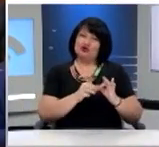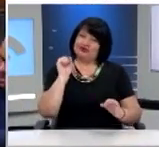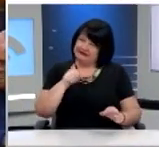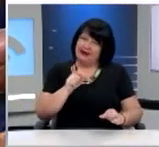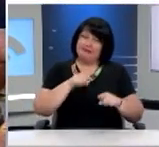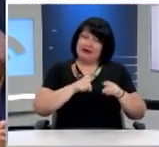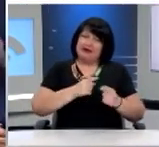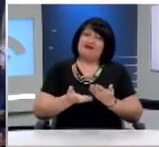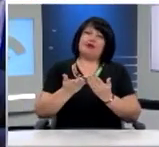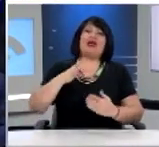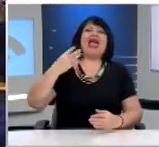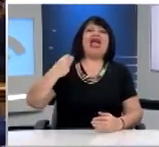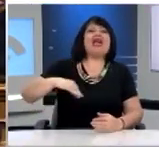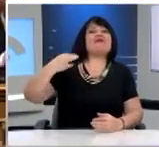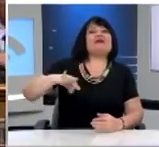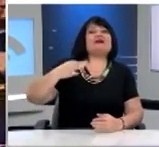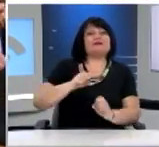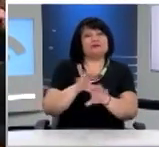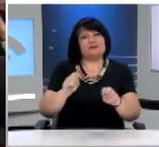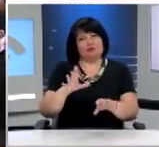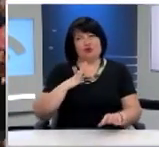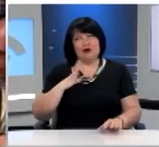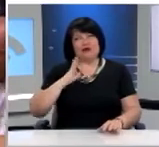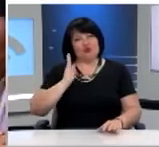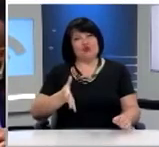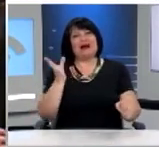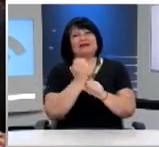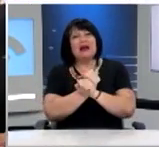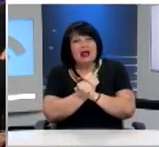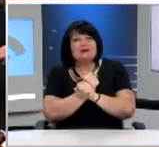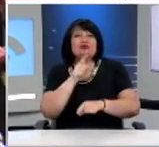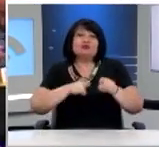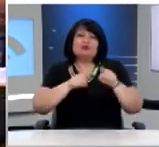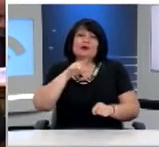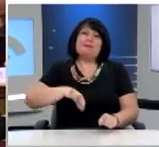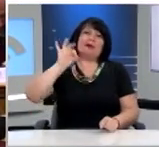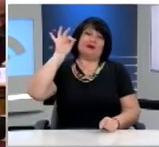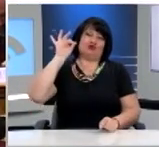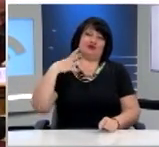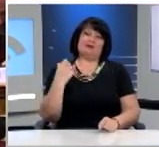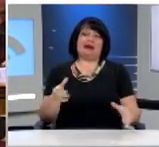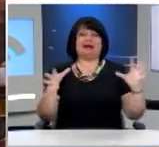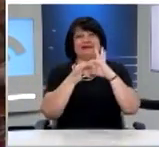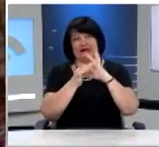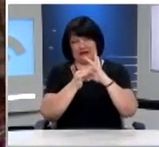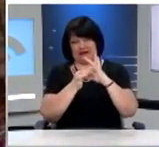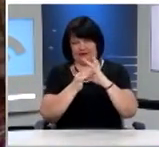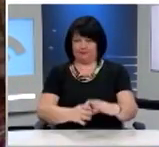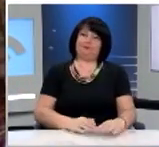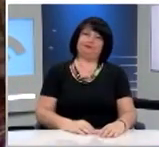συμβολή του στην ευαισθητοποίηση των μελλοντικών πολιτών μπορεί να επιτευχθεί με τη στενή και σε κάποιες περιπτώσεις ήδη υπάρχουσα συνεργασία μαζί τους.